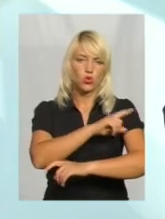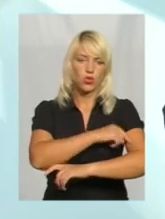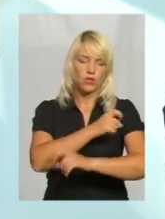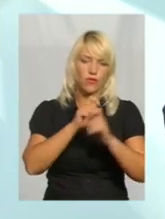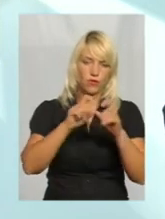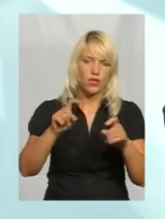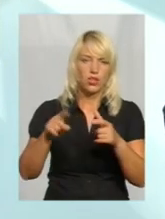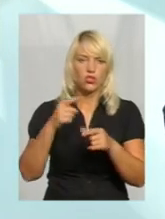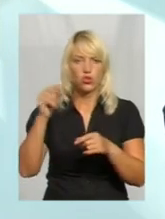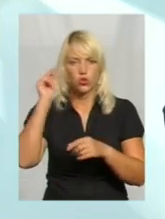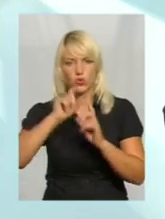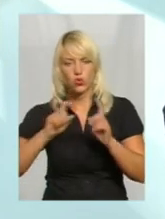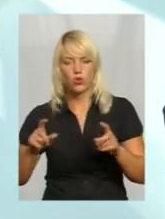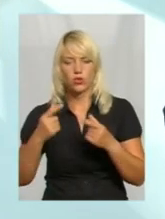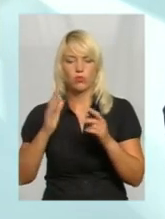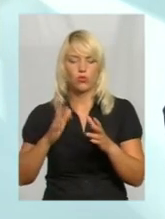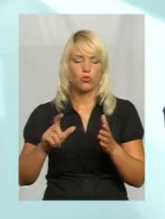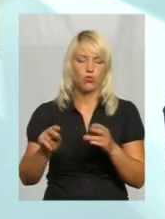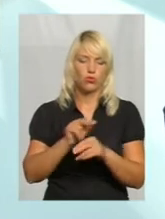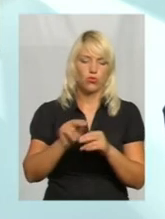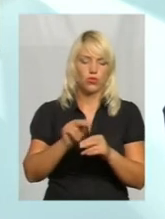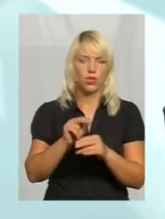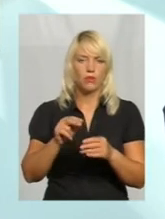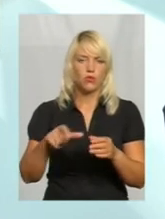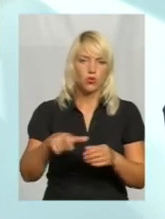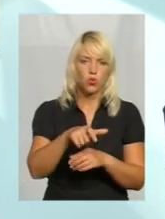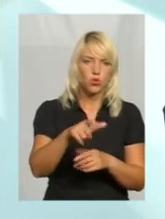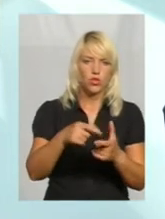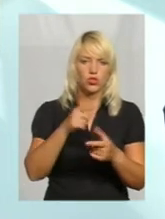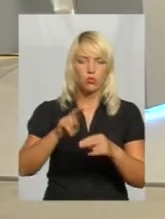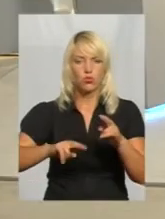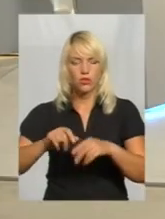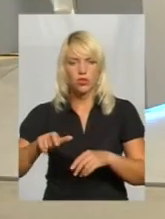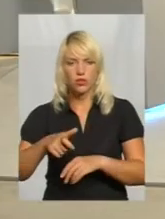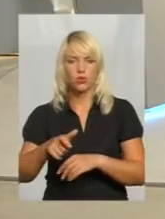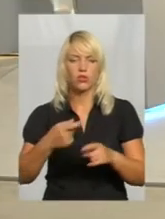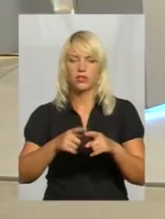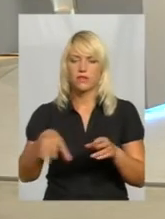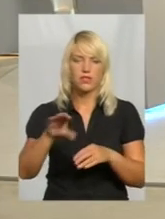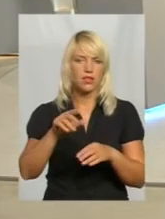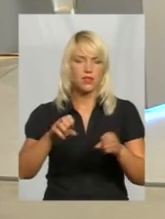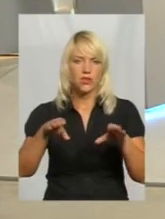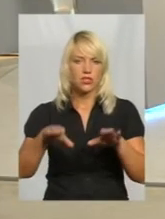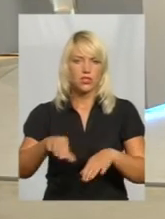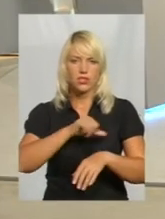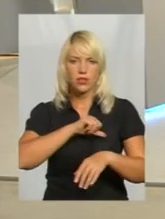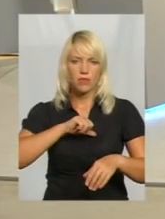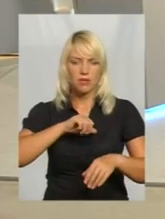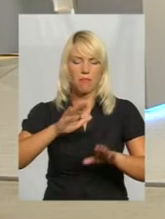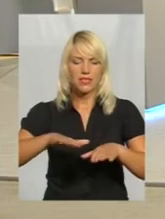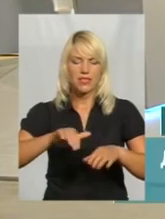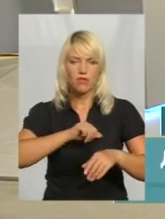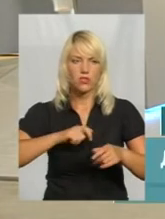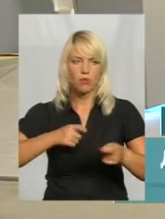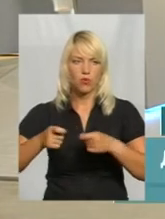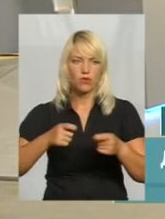де будувати дороги, де робити якісь ремонти і так далі. І це повинні місцеві організація вирішувати. дозвонювач